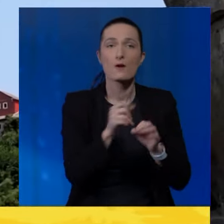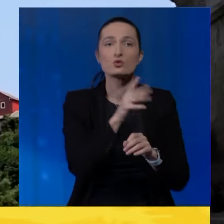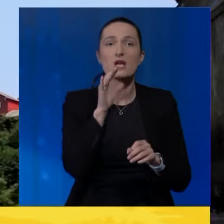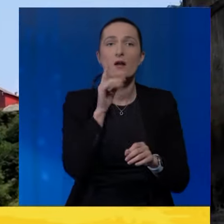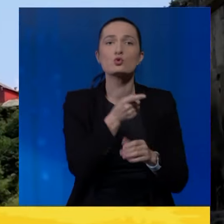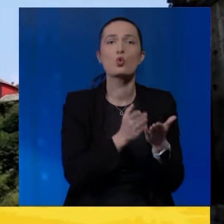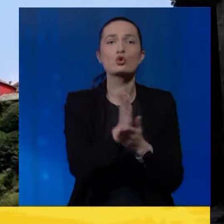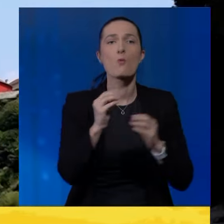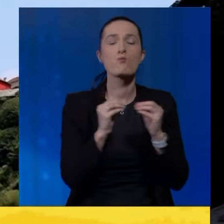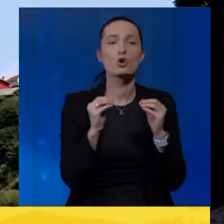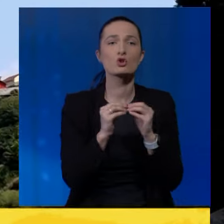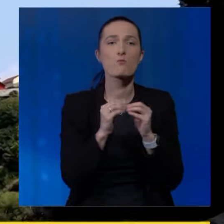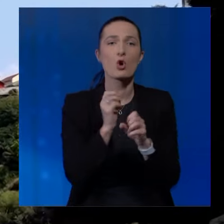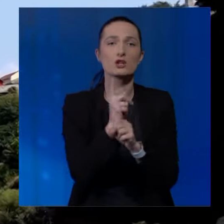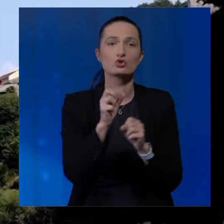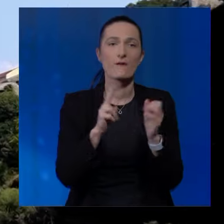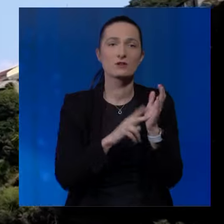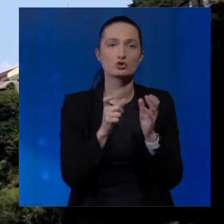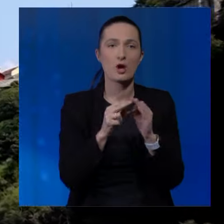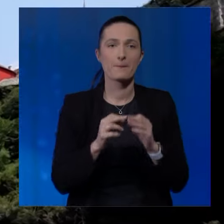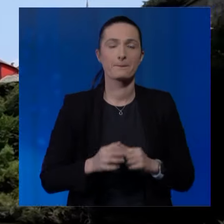Sarajevu u slučaju Bogića Bogićevića.